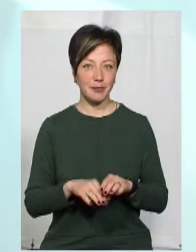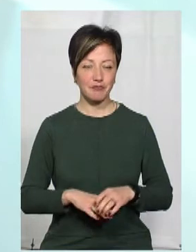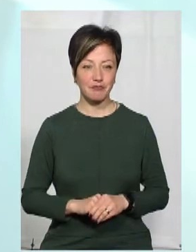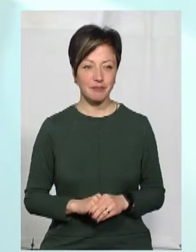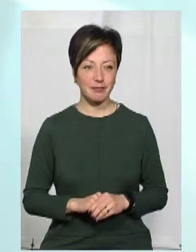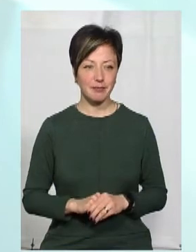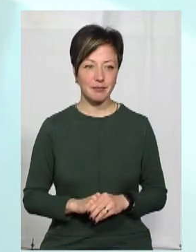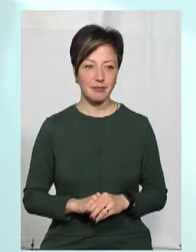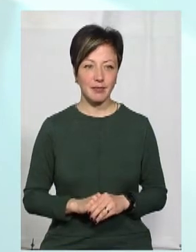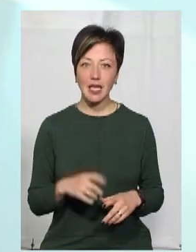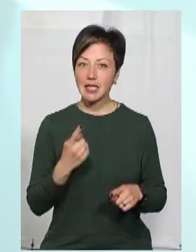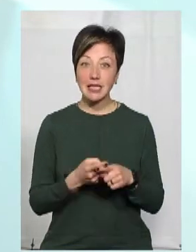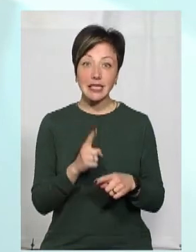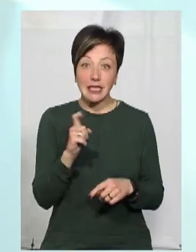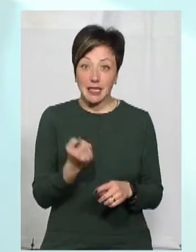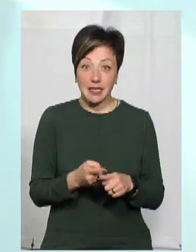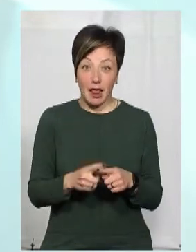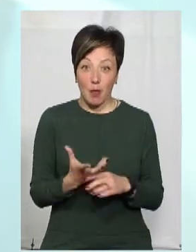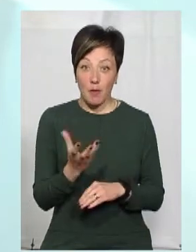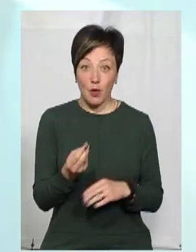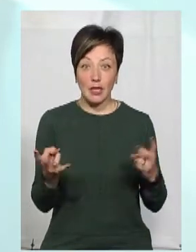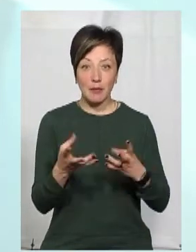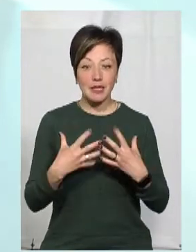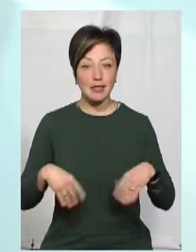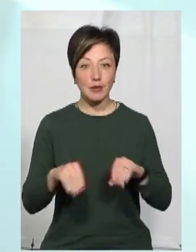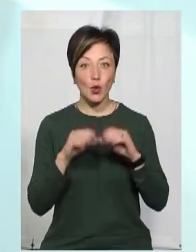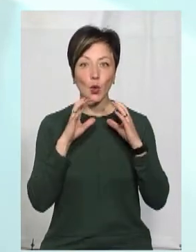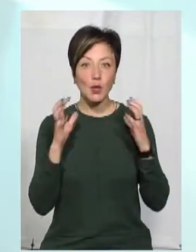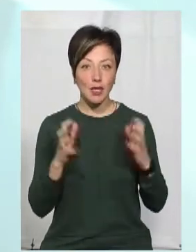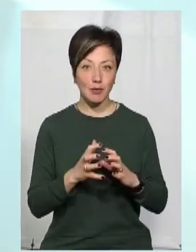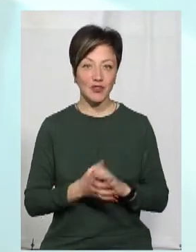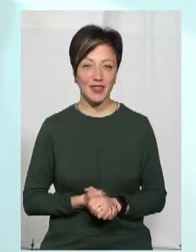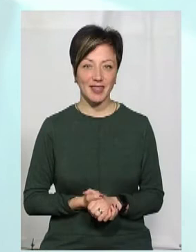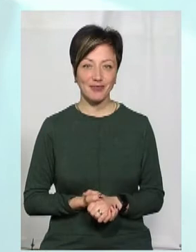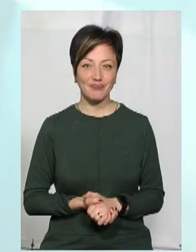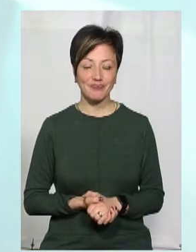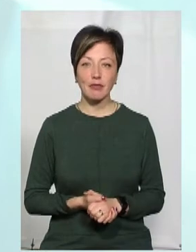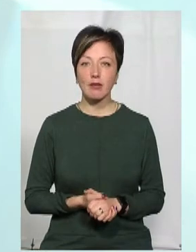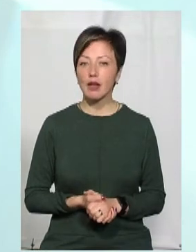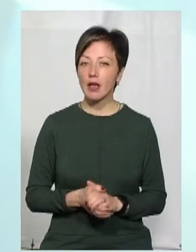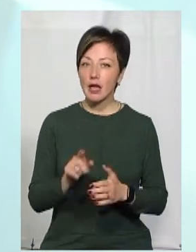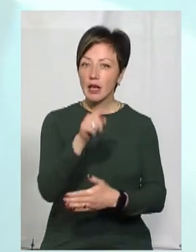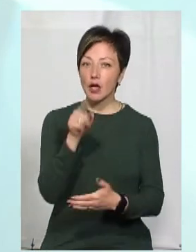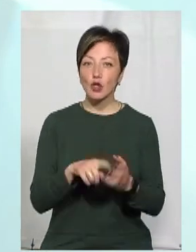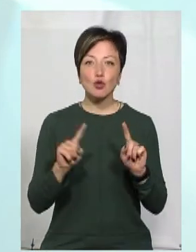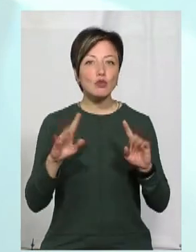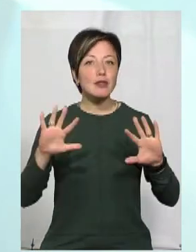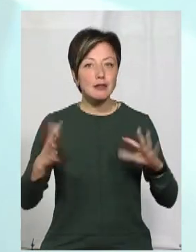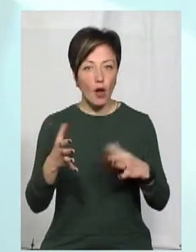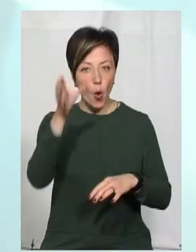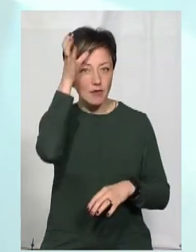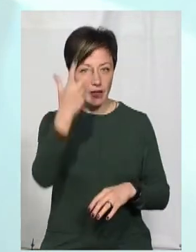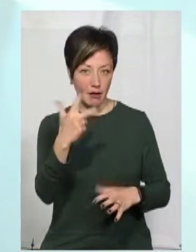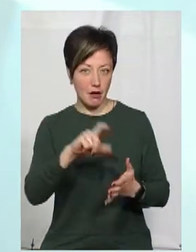Зараз теж не платять. А якось треба сім'ю все держувати. Чому так сталося, що три класи освіти?